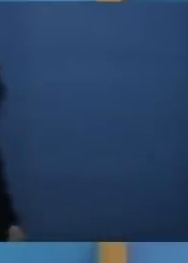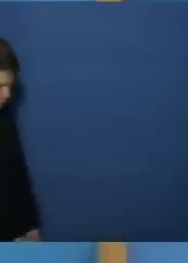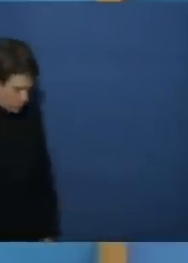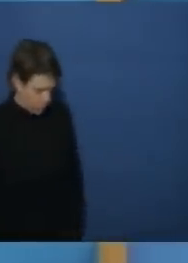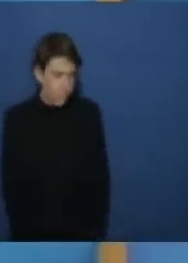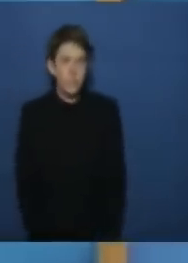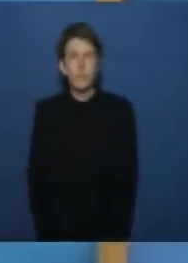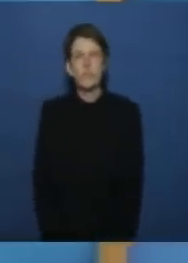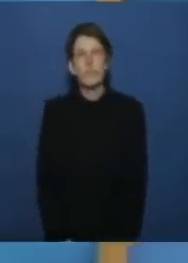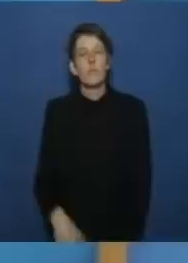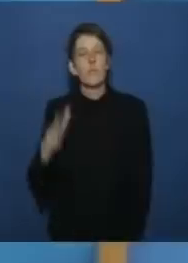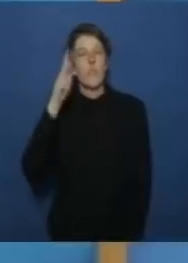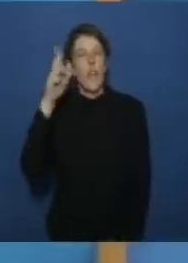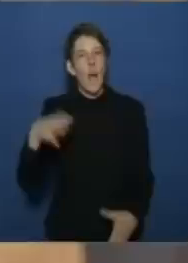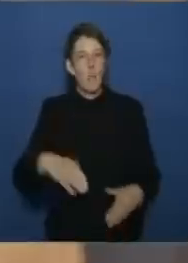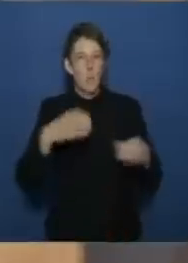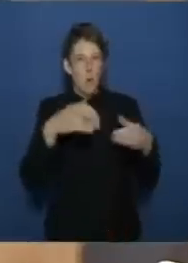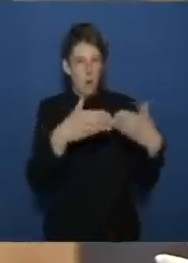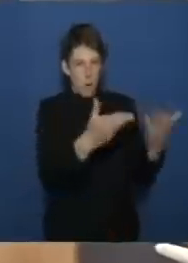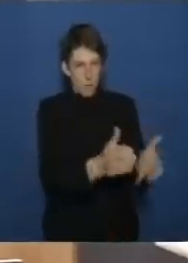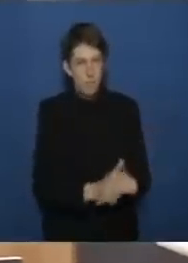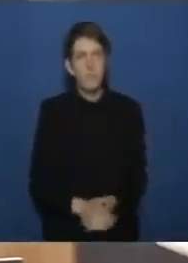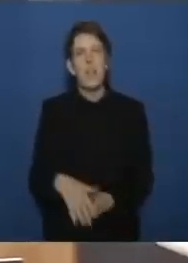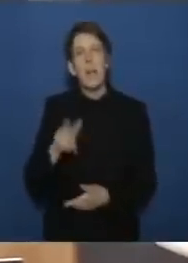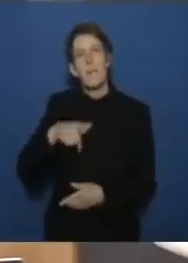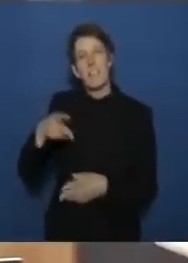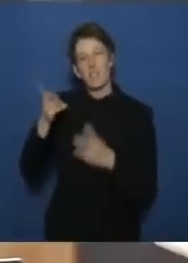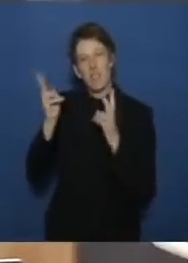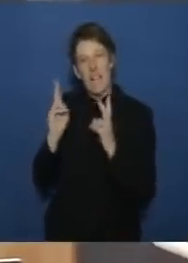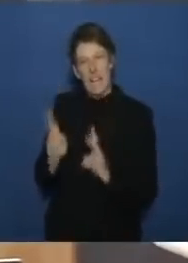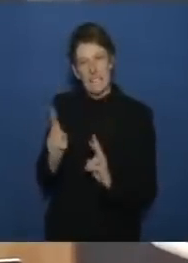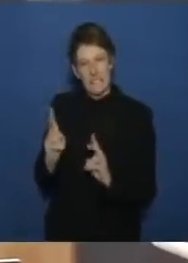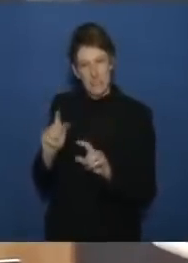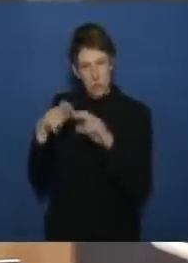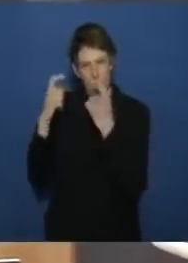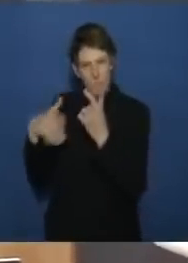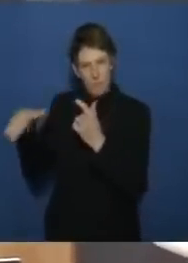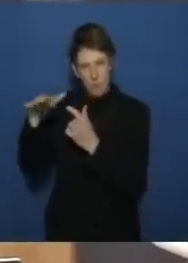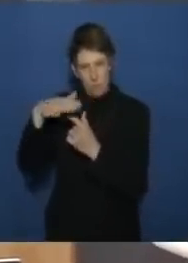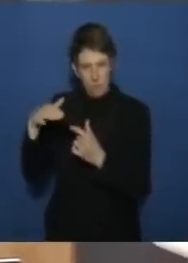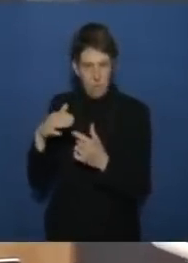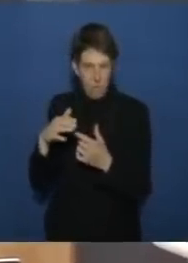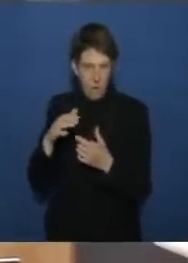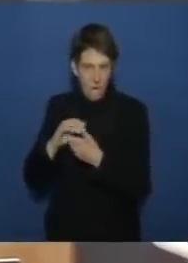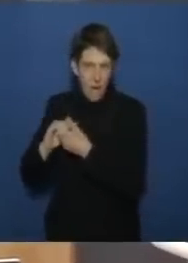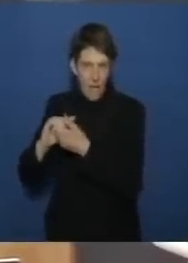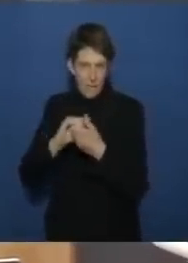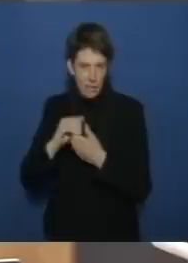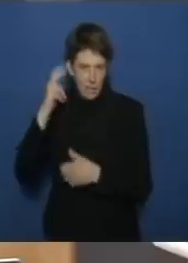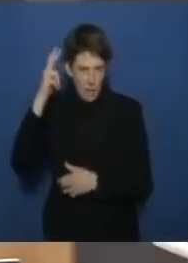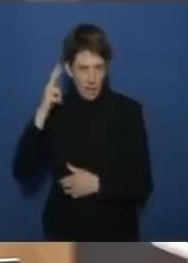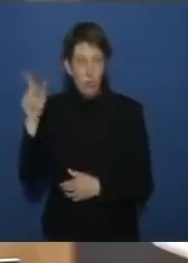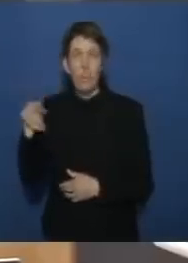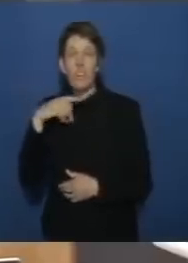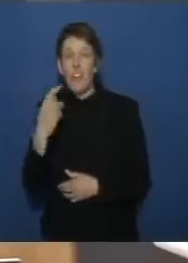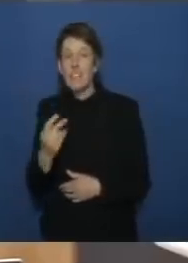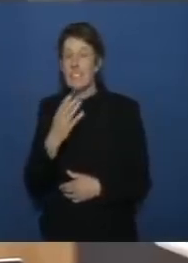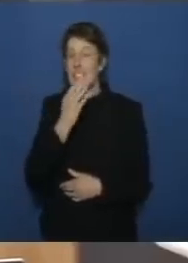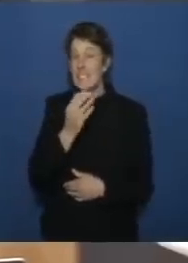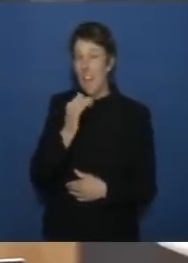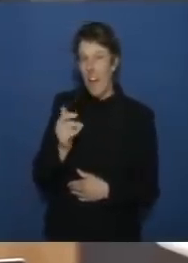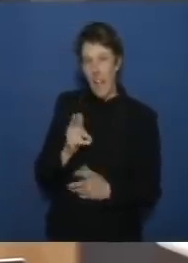burger die menschenrechtskommissarin der vereinten nationen hat israels luftangriff auf gaza als mögliche